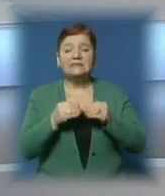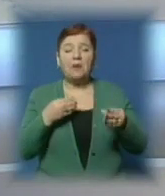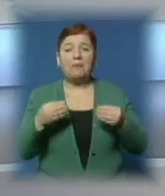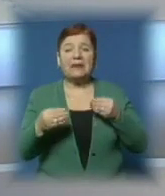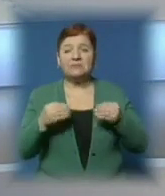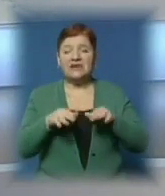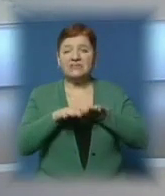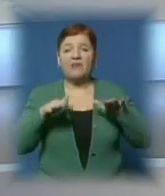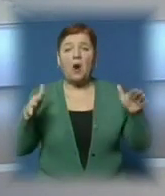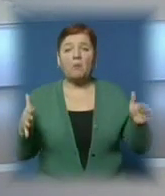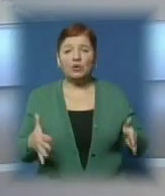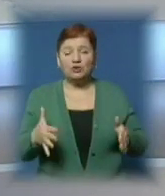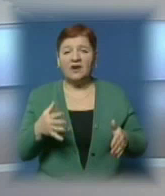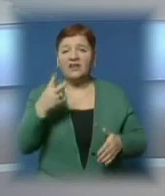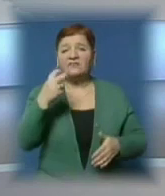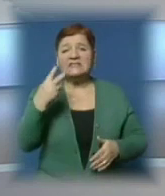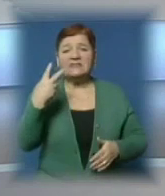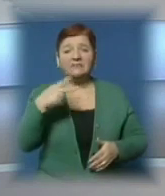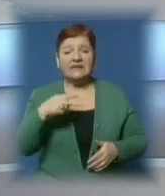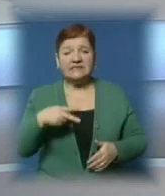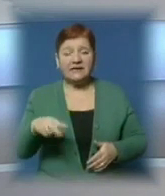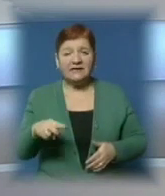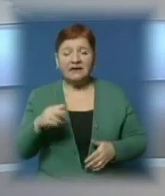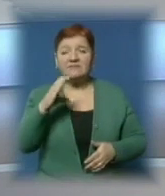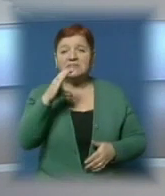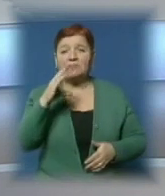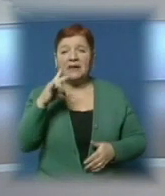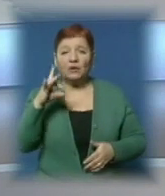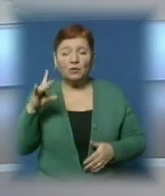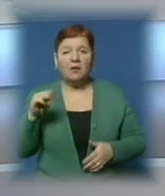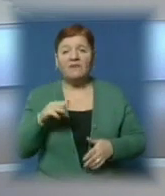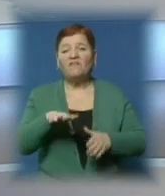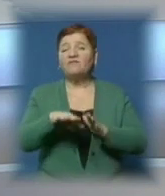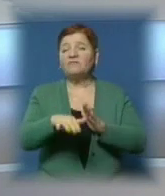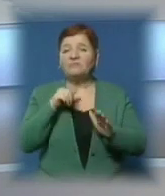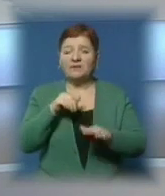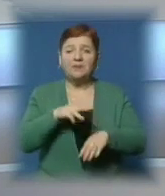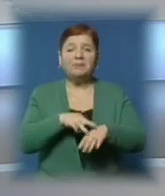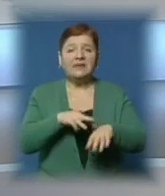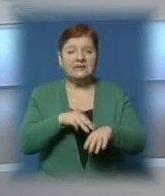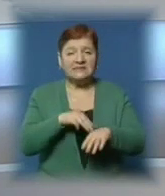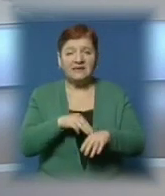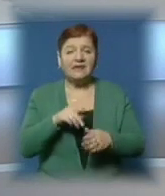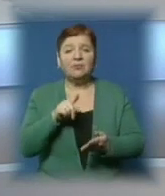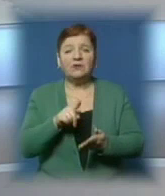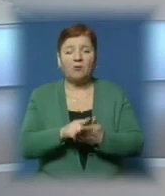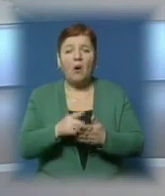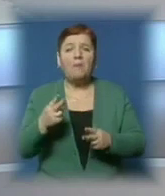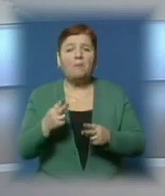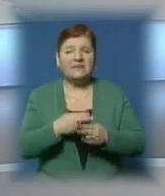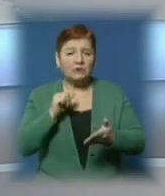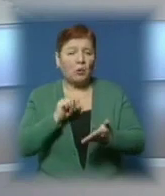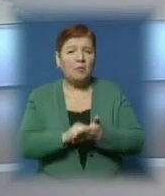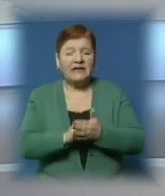бочок спирту ємністю 220 літрів кожна вилучили працівники податкової міліції Закарпаття. Підакцизний товар без будь-яких